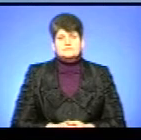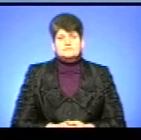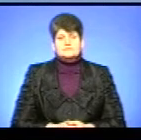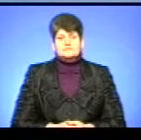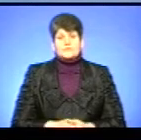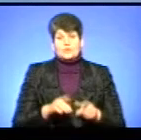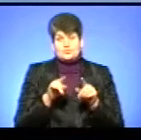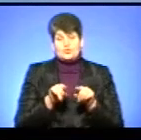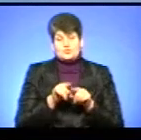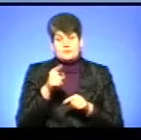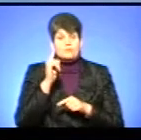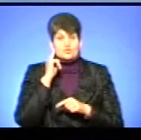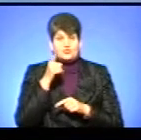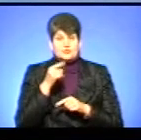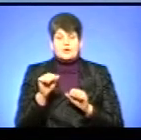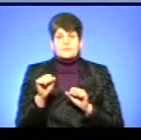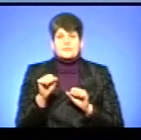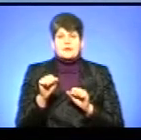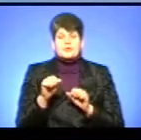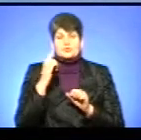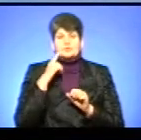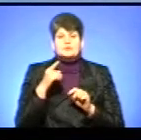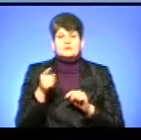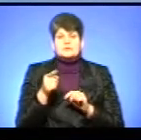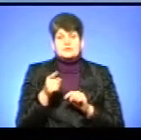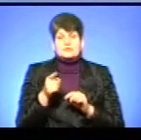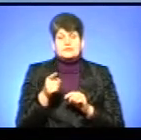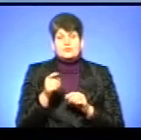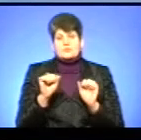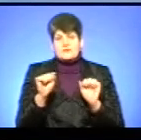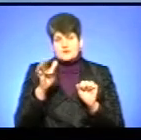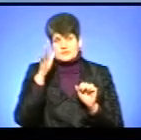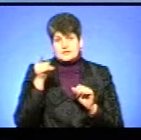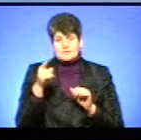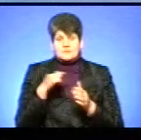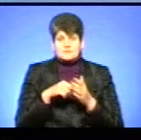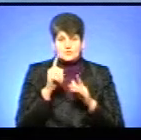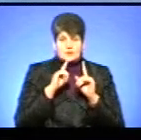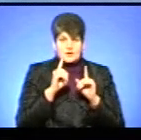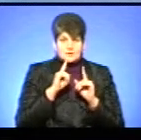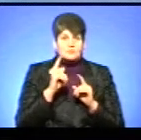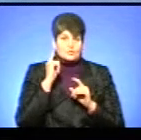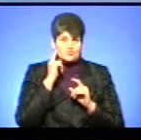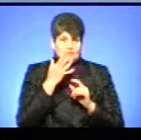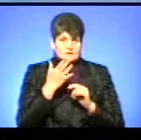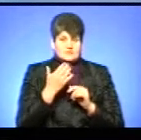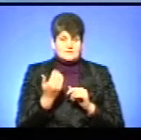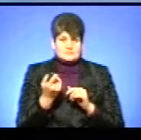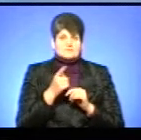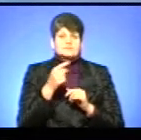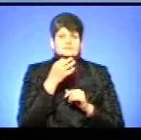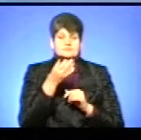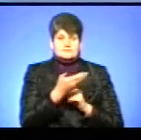Отож, ми почули позицію управління освіти і науки Тернопільської міської ради. Наразі хочу почути і вашу думку з приводу висловленого.